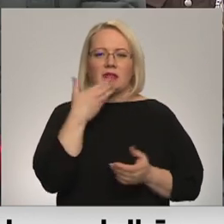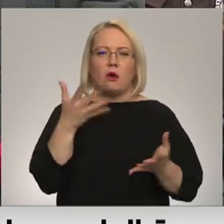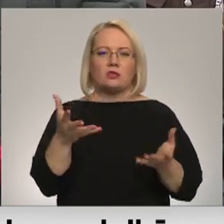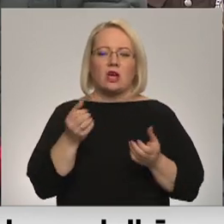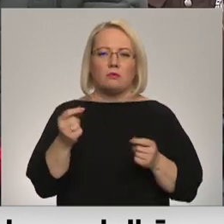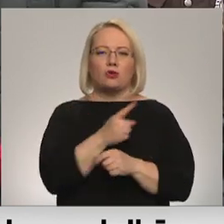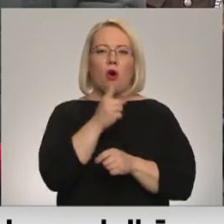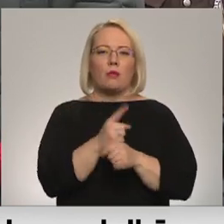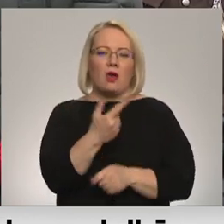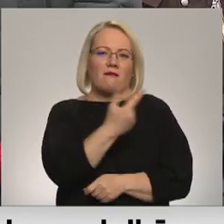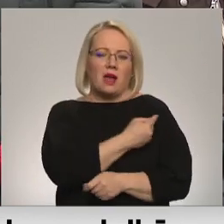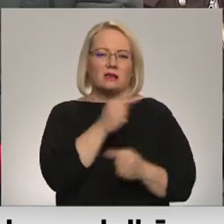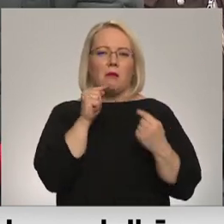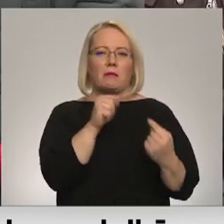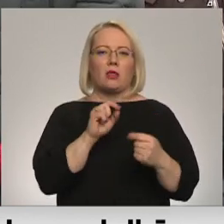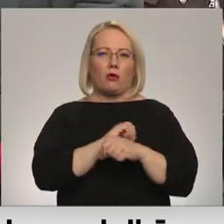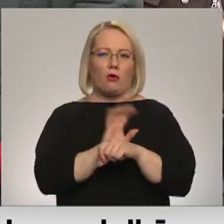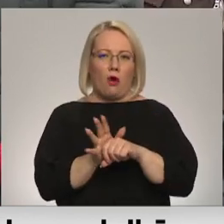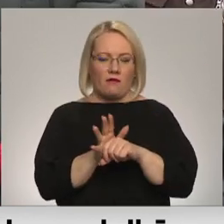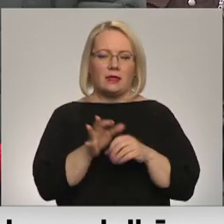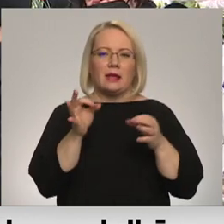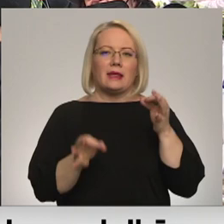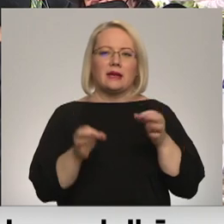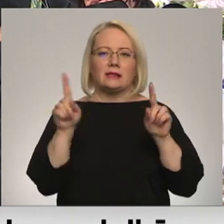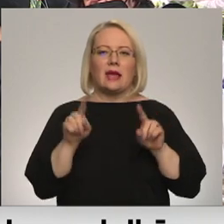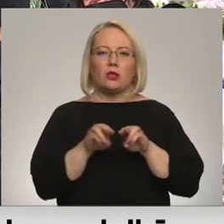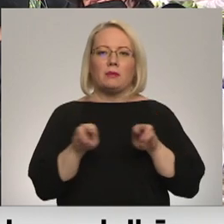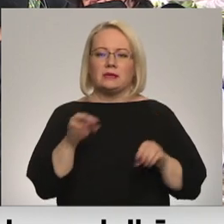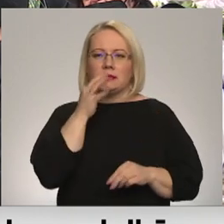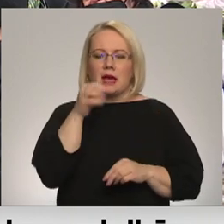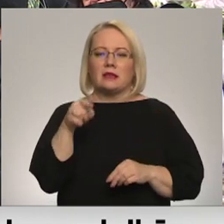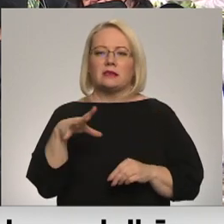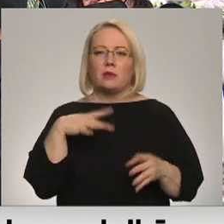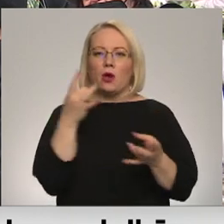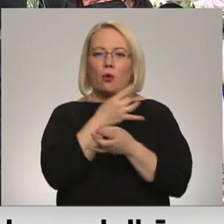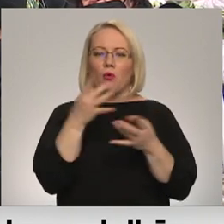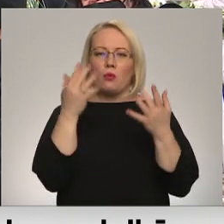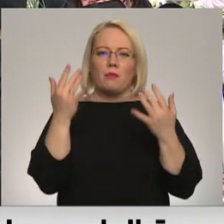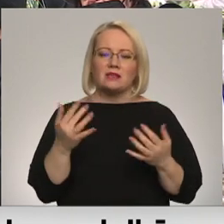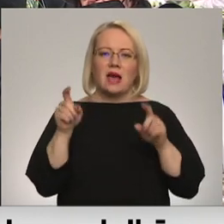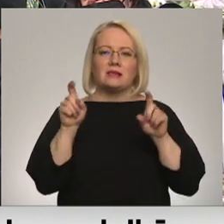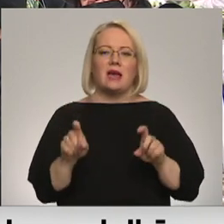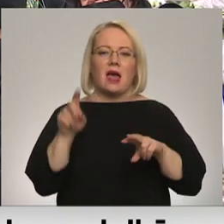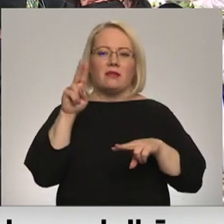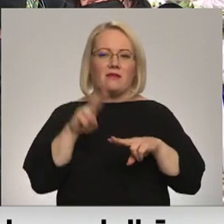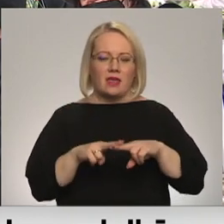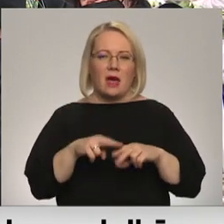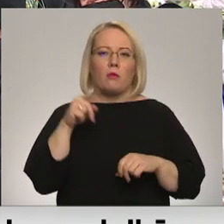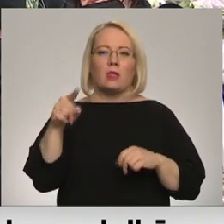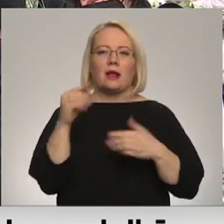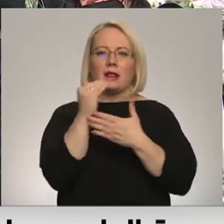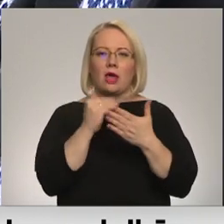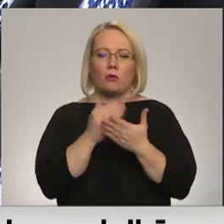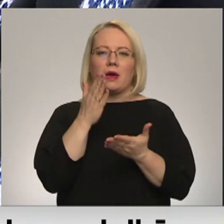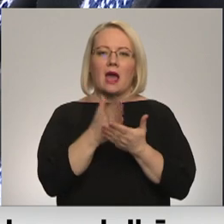obligāto vakcīnu pret Covid-19. Tiesliet ministrijā norādīja, ka šis bija kultūras pasākums ar sēdvietām un tam saskaņā ar likumu ir